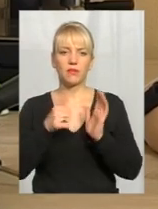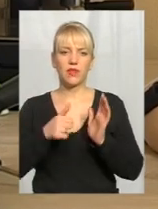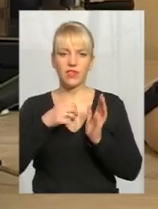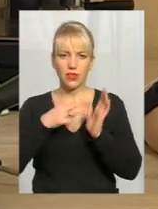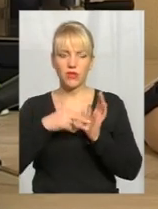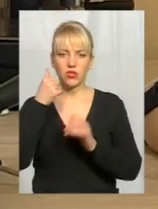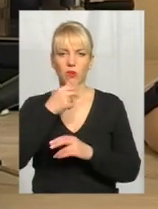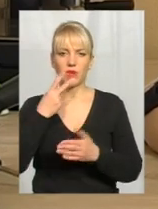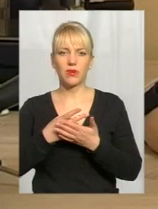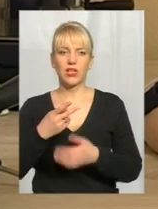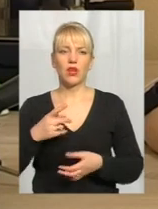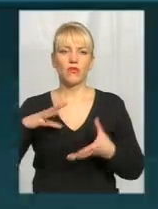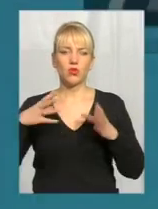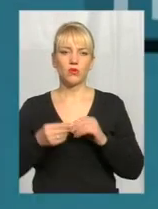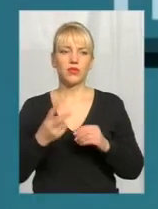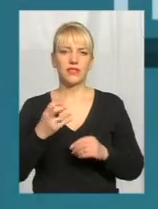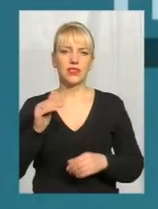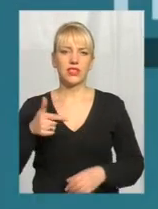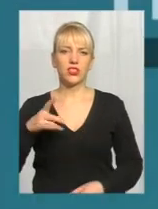передбачені в сумі 200 тисяч гривень.